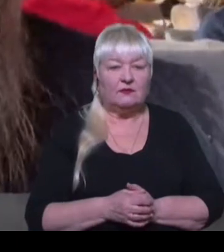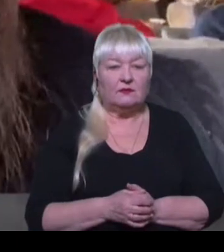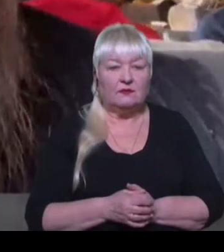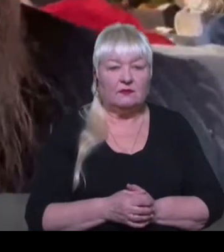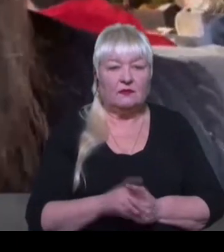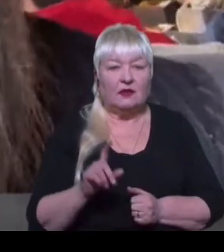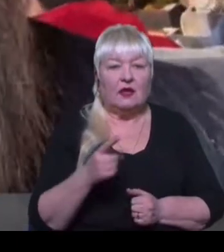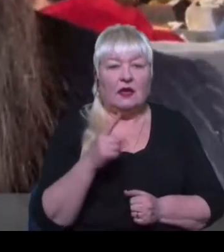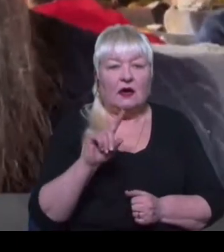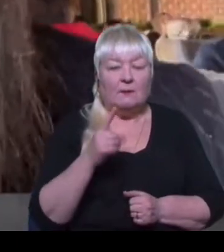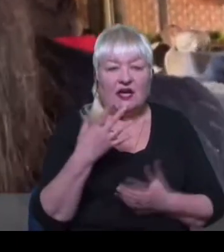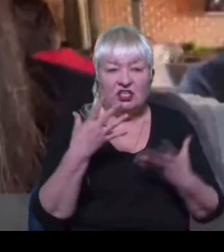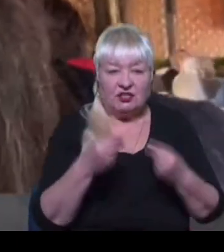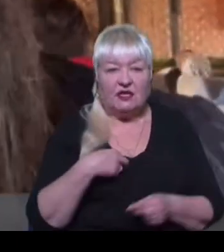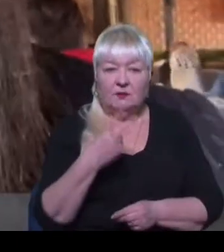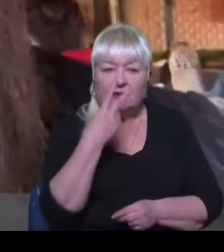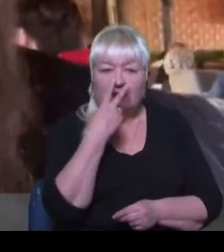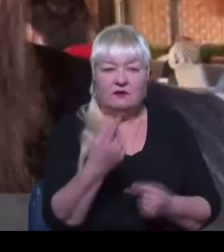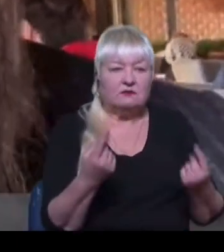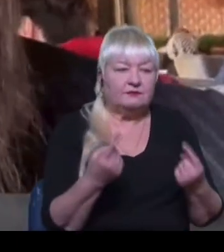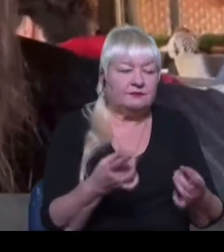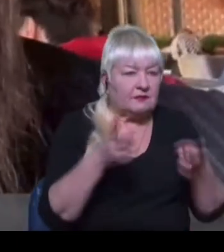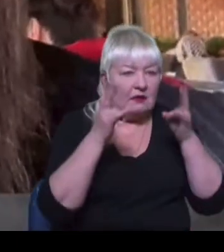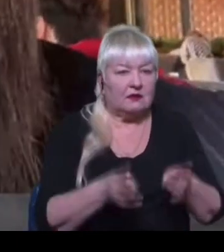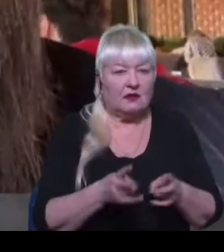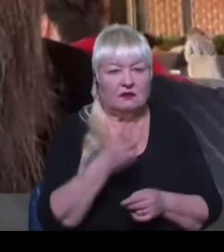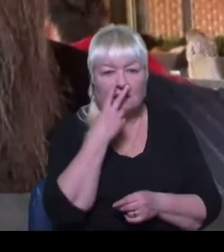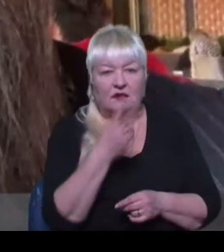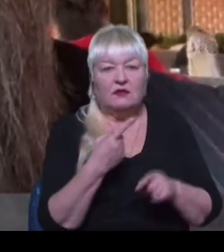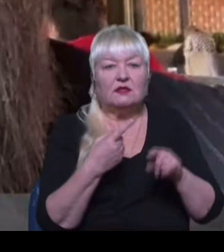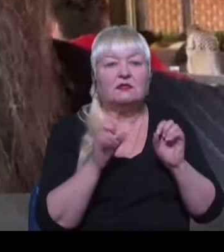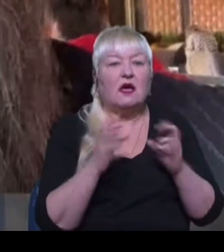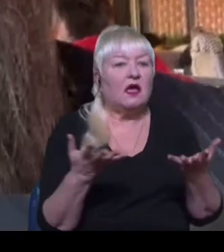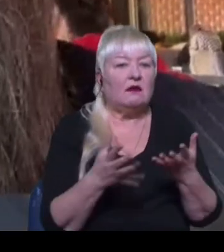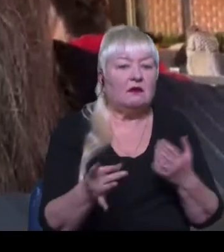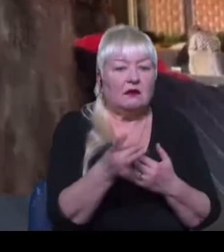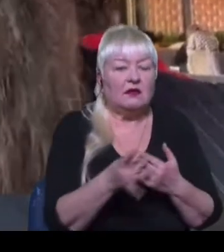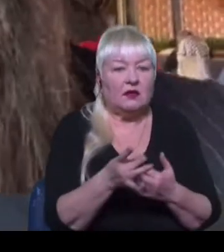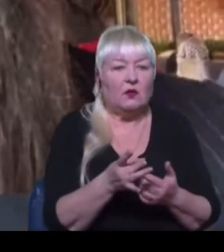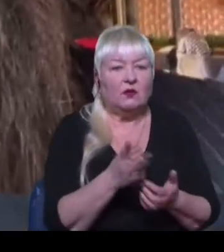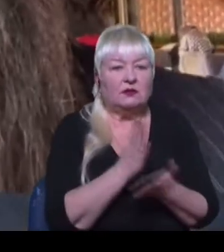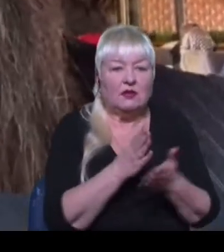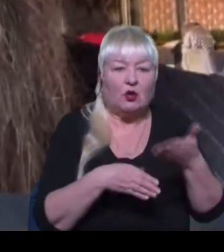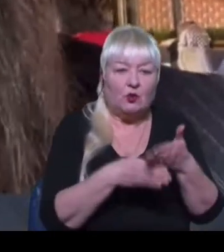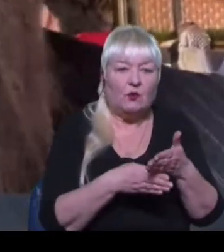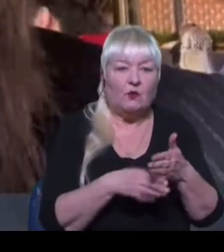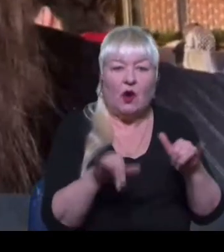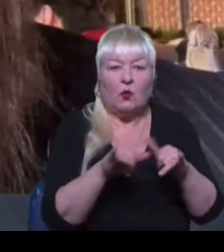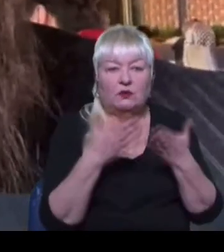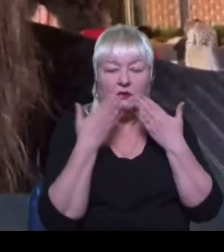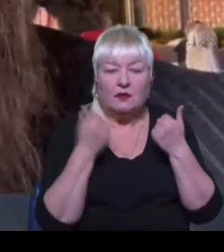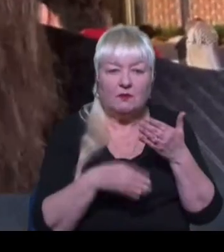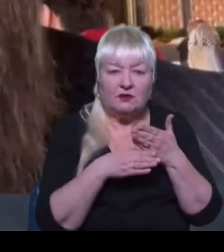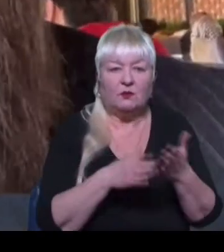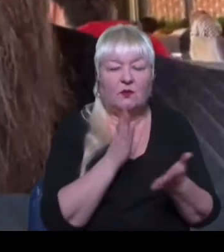В перший день ми спостерігали за масштабами трагедії. Виходячи з цього, ми дивилися, в які регіони приходить допомога, а в які ні. Є